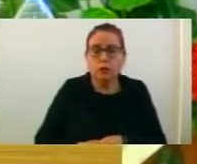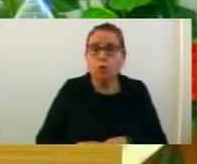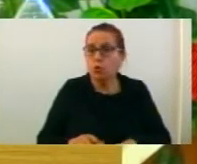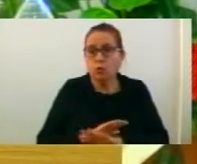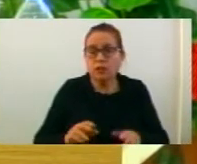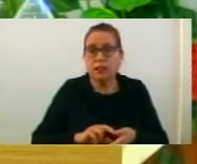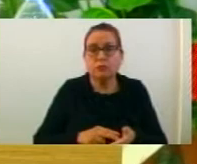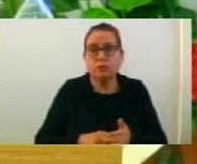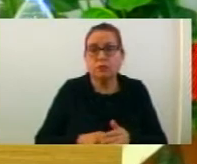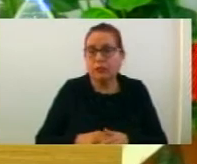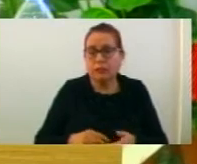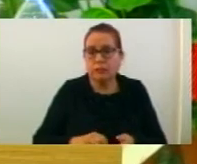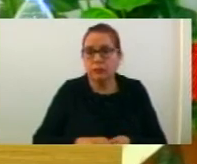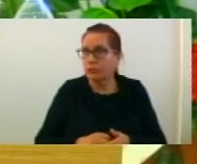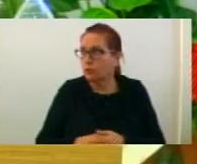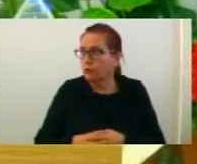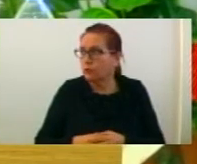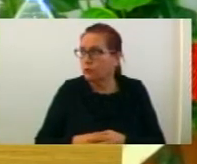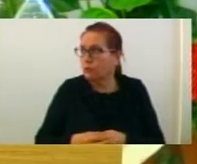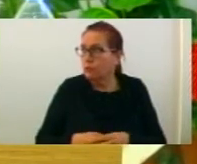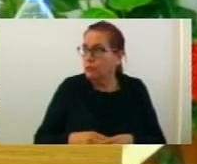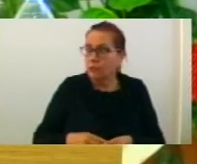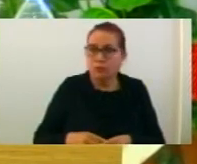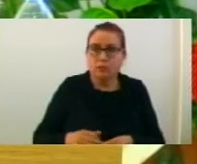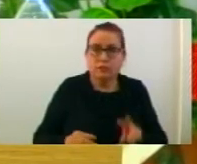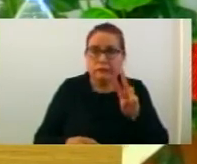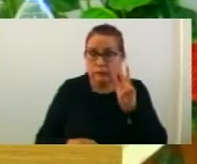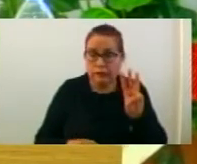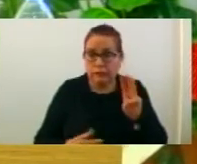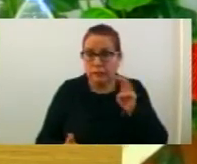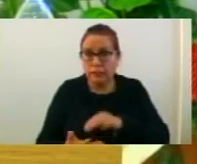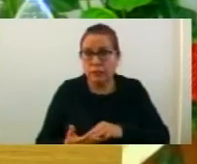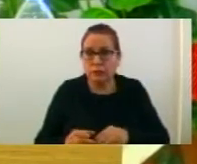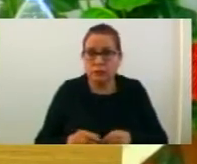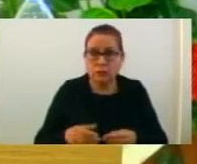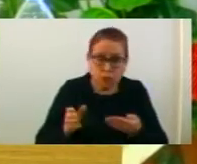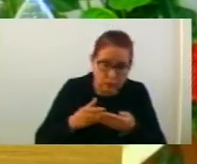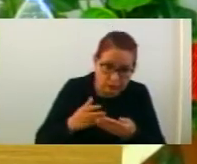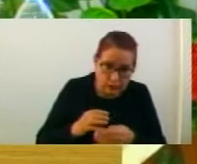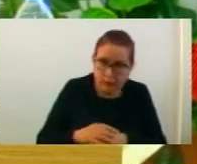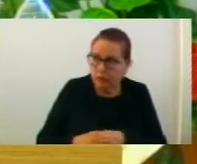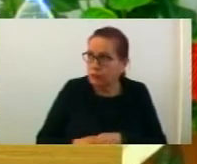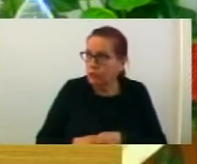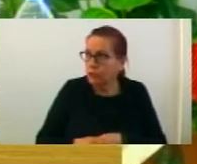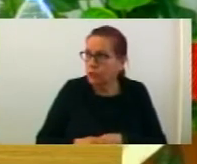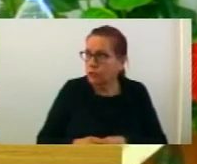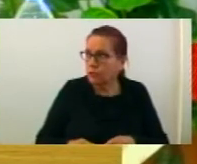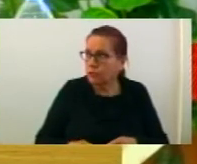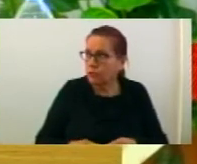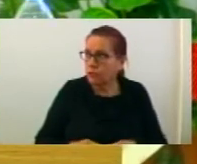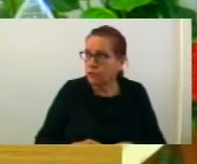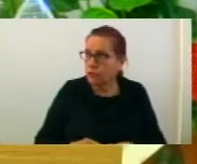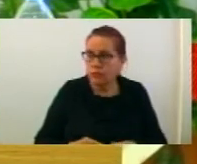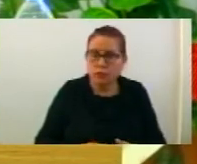партии и опции. Три лиди читатели, сигурно повеки има от Штип и от Прилеп, а